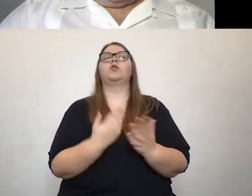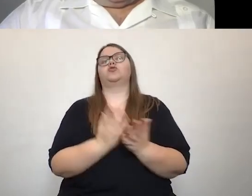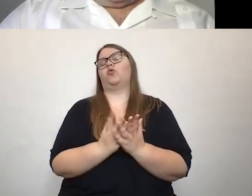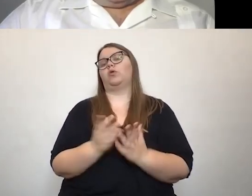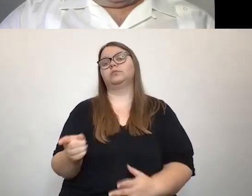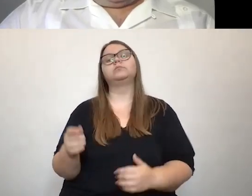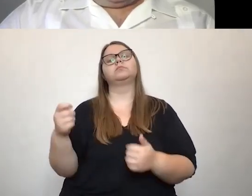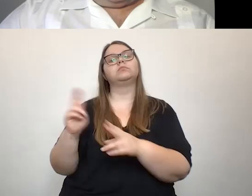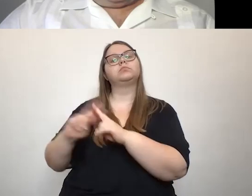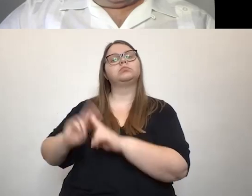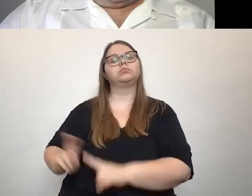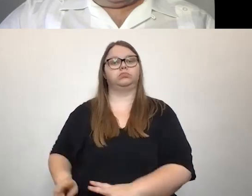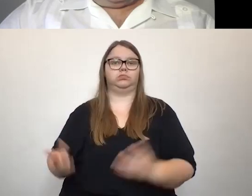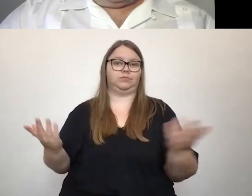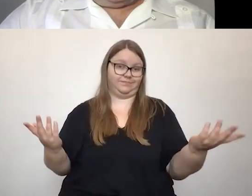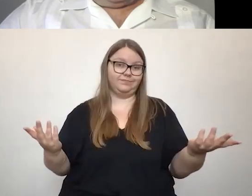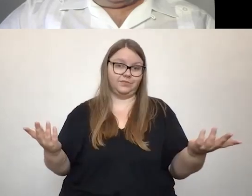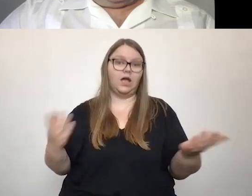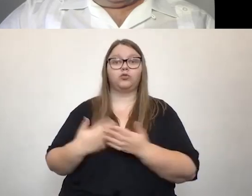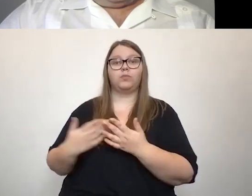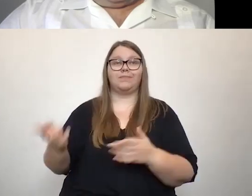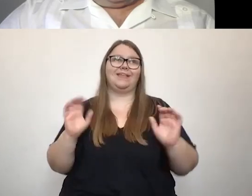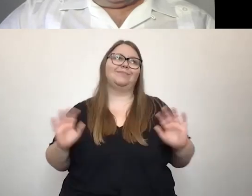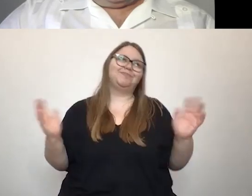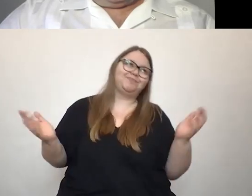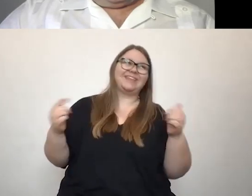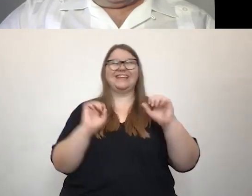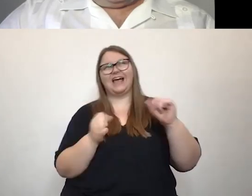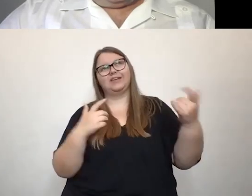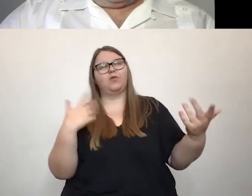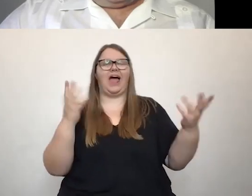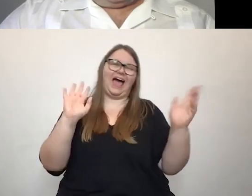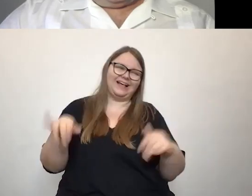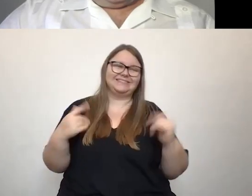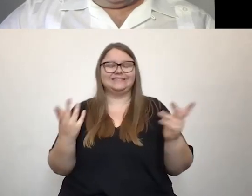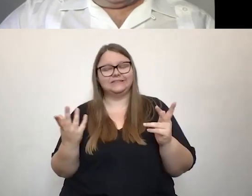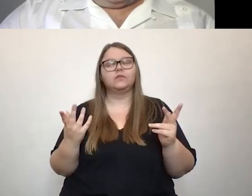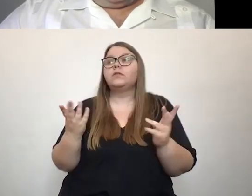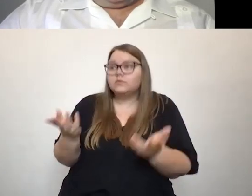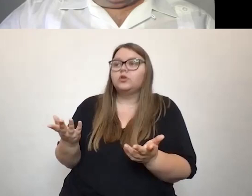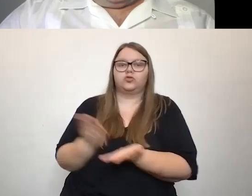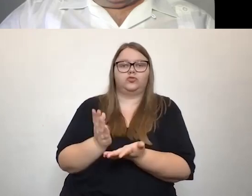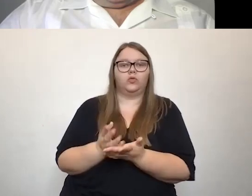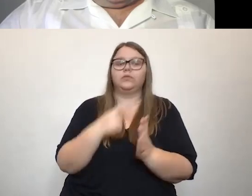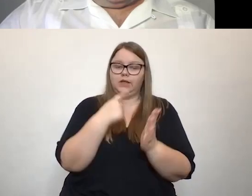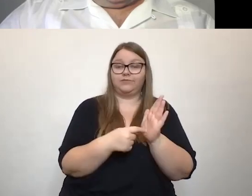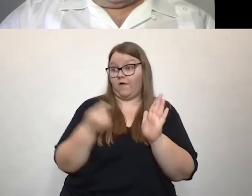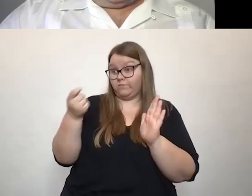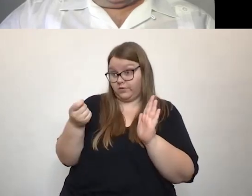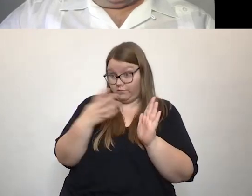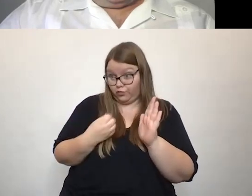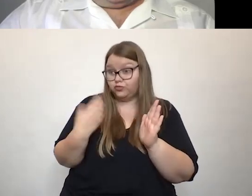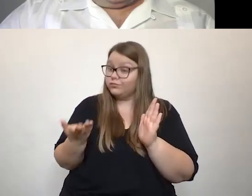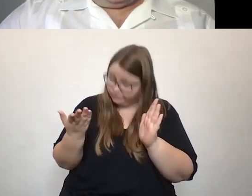beheben an Hemmnissen, die im Moment da sind. Wie gesagt, Barrierefreiheit herstellen, auch da könnten Unternehmen ja auch